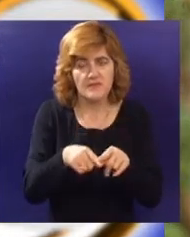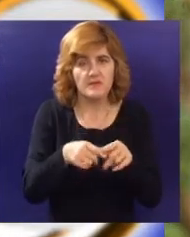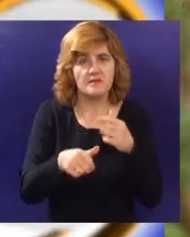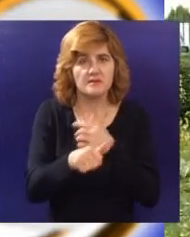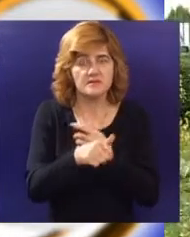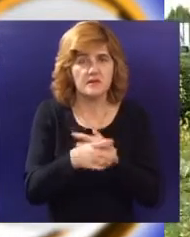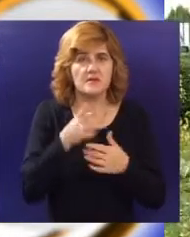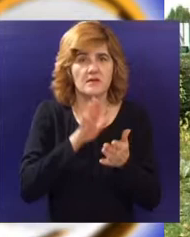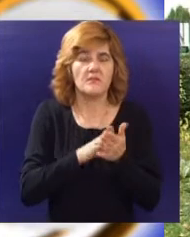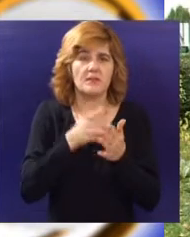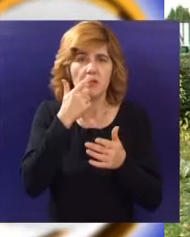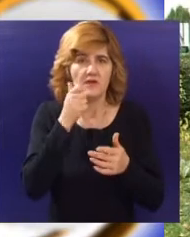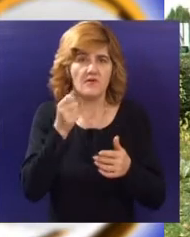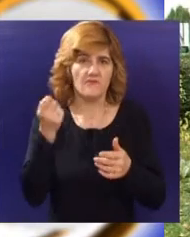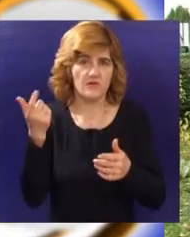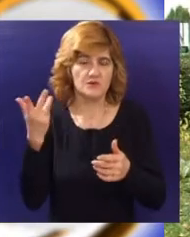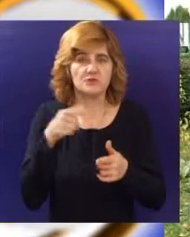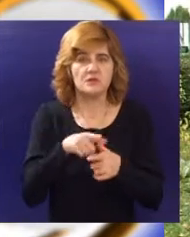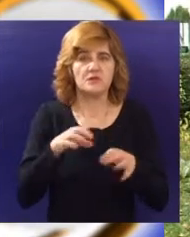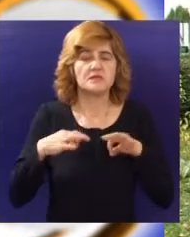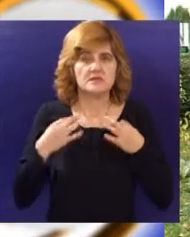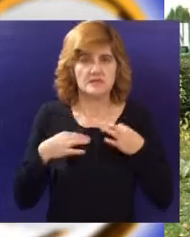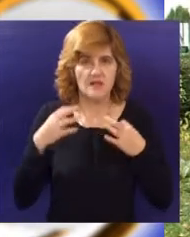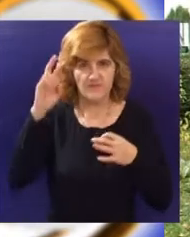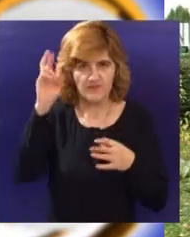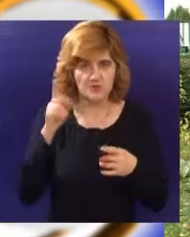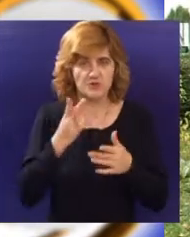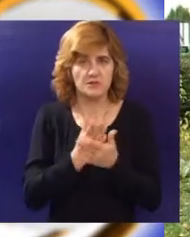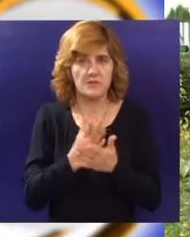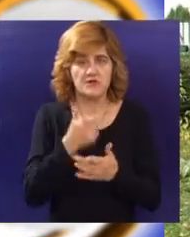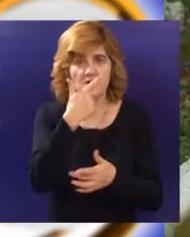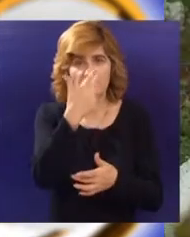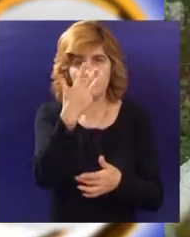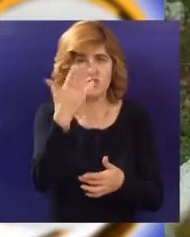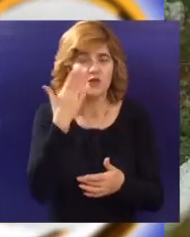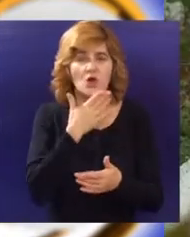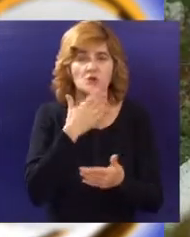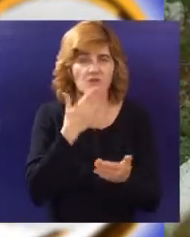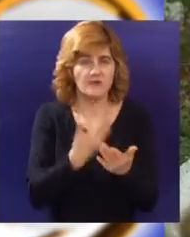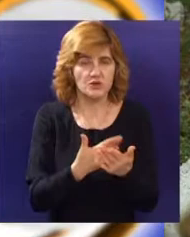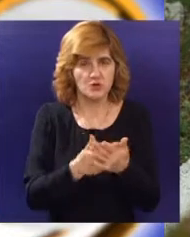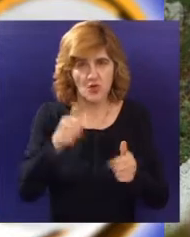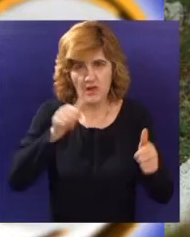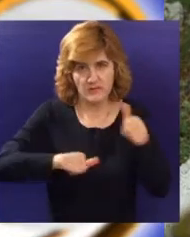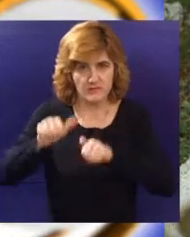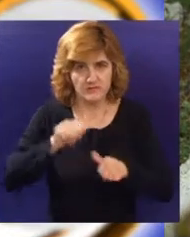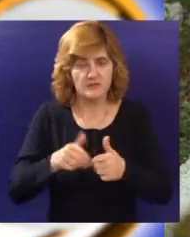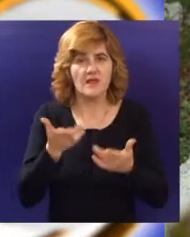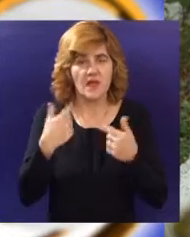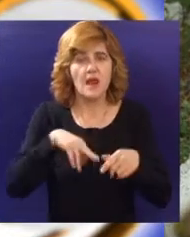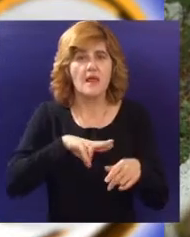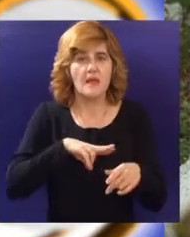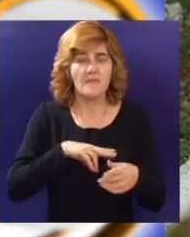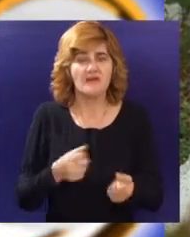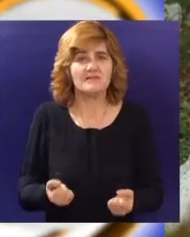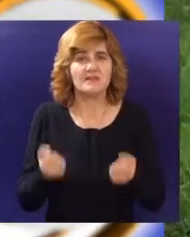godine predstavnici Zavoda za javno zdravlje će da uzorkuju zemljište u 24 osnovne škole i utvrde da li u njemu